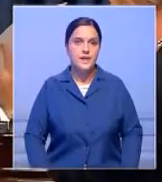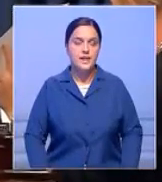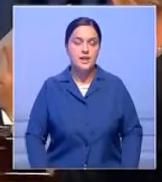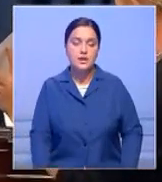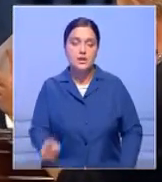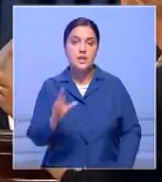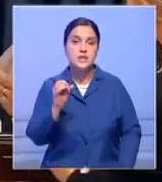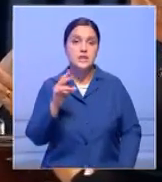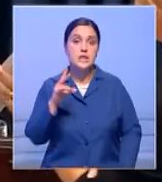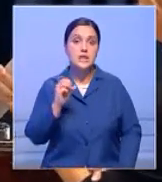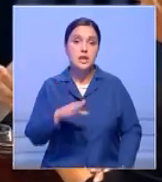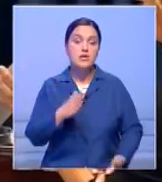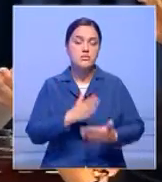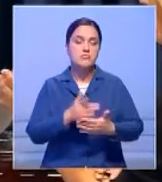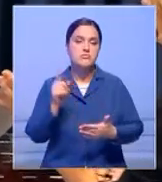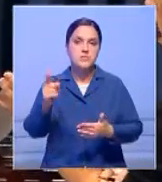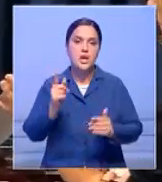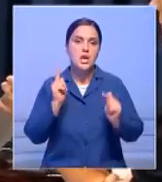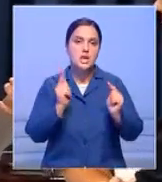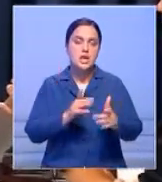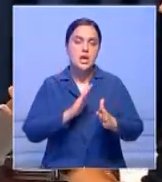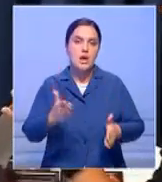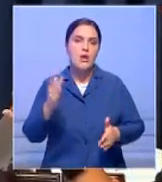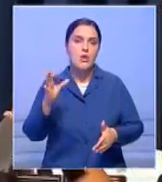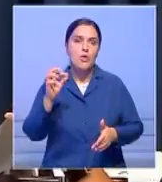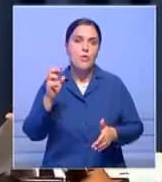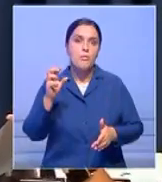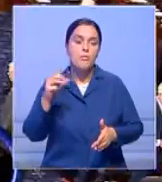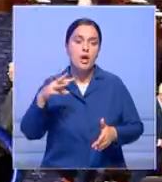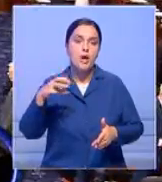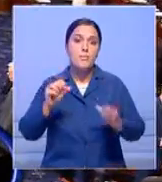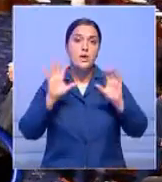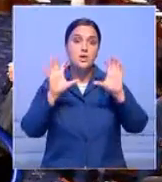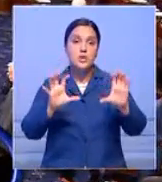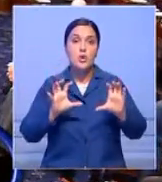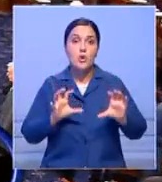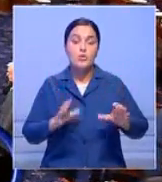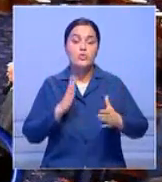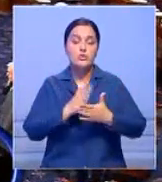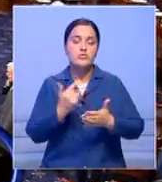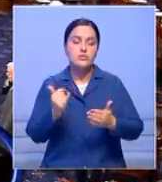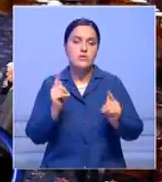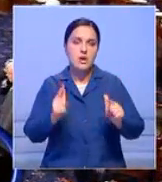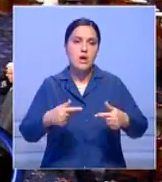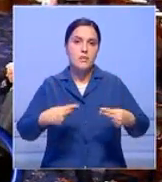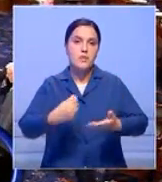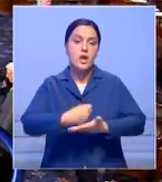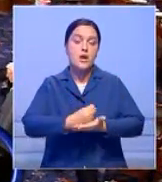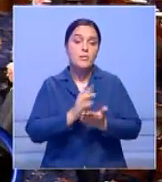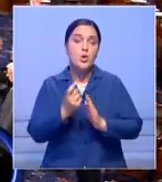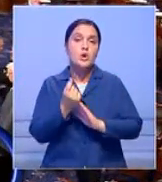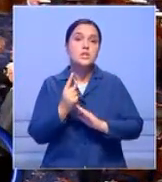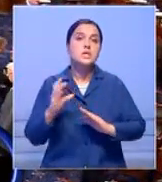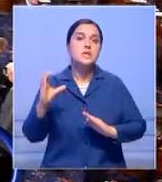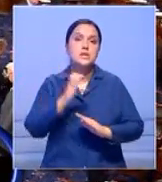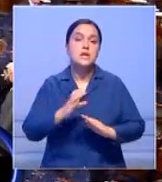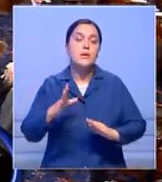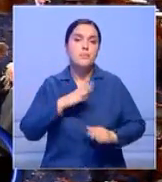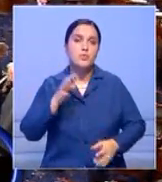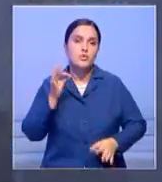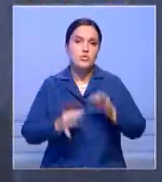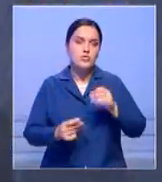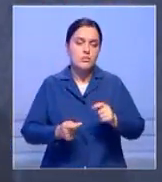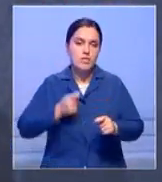преодолел вета президента Барака Обамы на принятие закона, позволяющего родственникам жертв 11 сентября подавать иски к Саудовской Аравии.